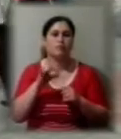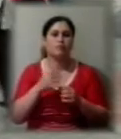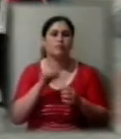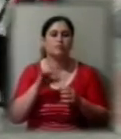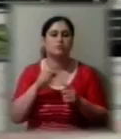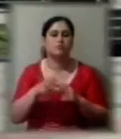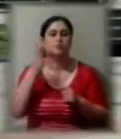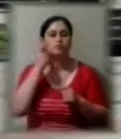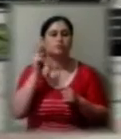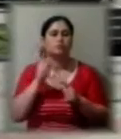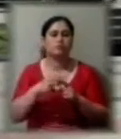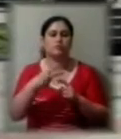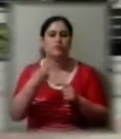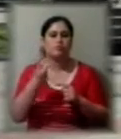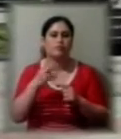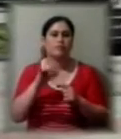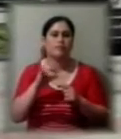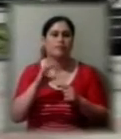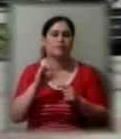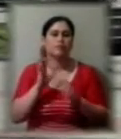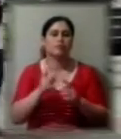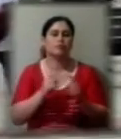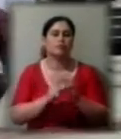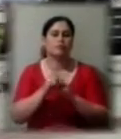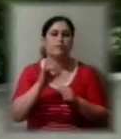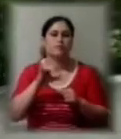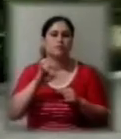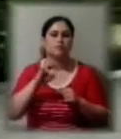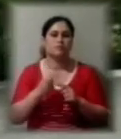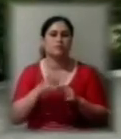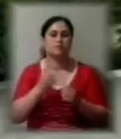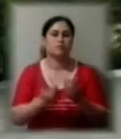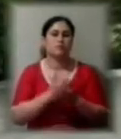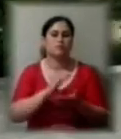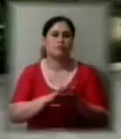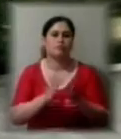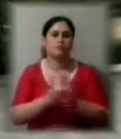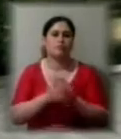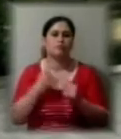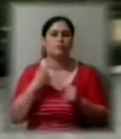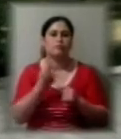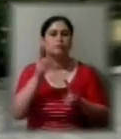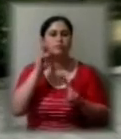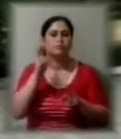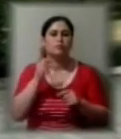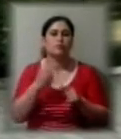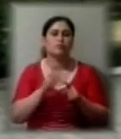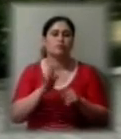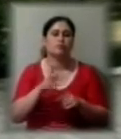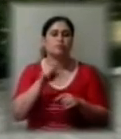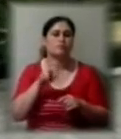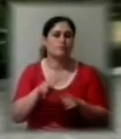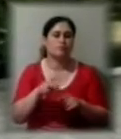22-га «Мельпомена» відбудеться на початку вересня, але за нових умов. Ми єдине не знаємо, як буде з залами. Ми сьогодні вже,